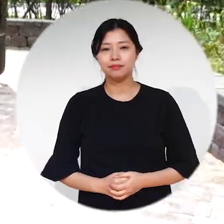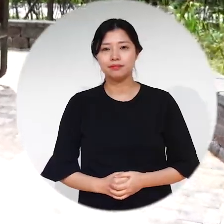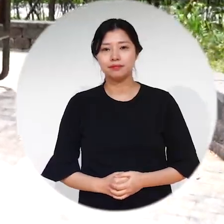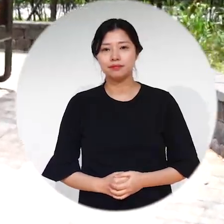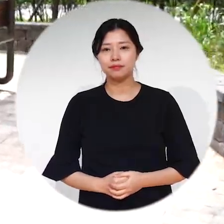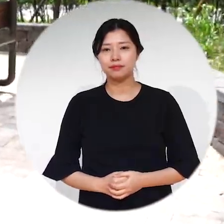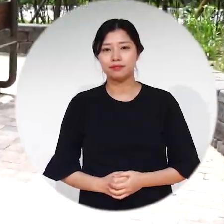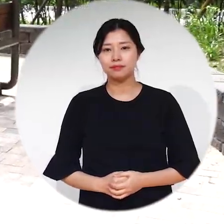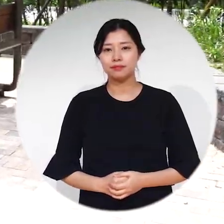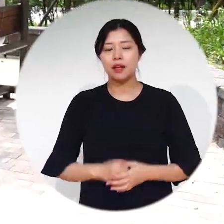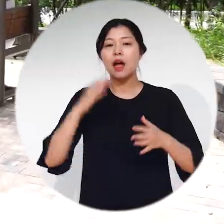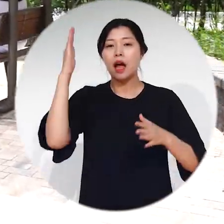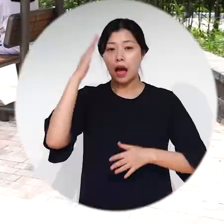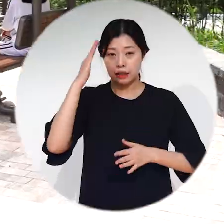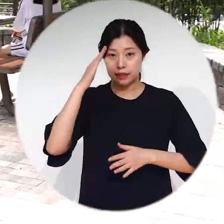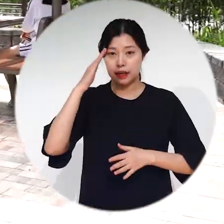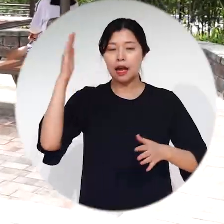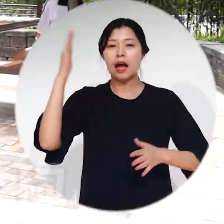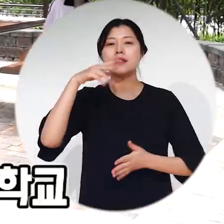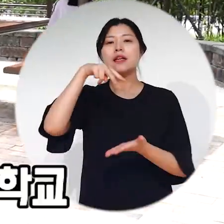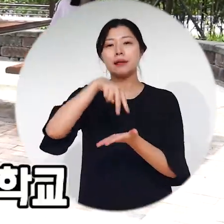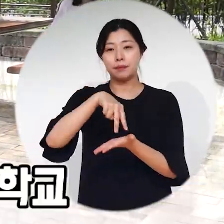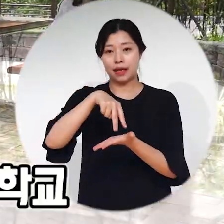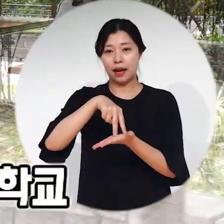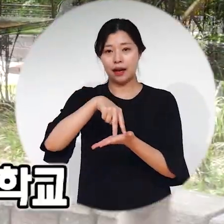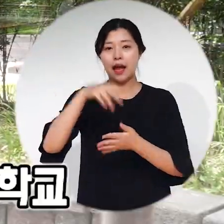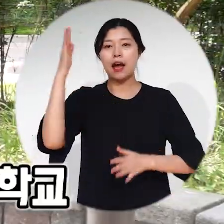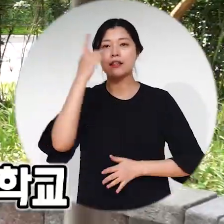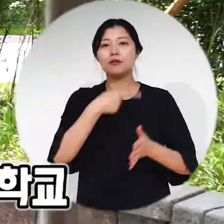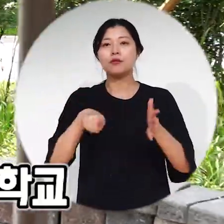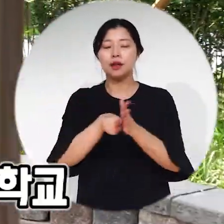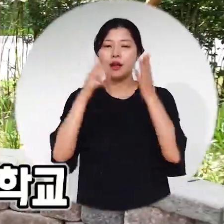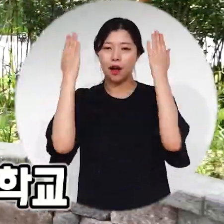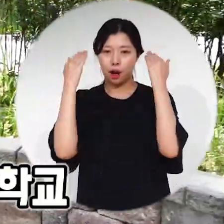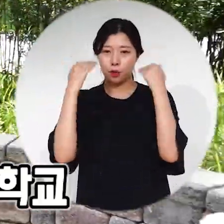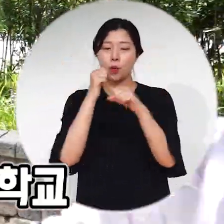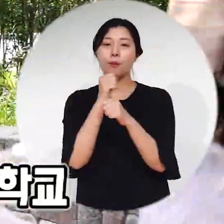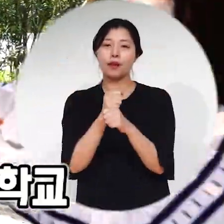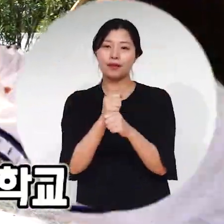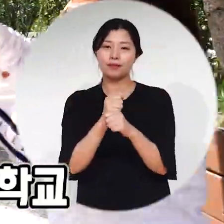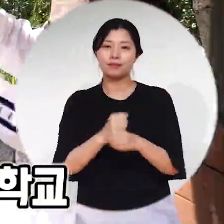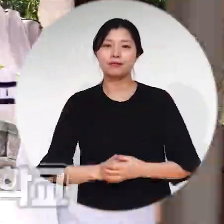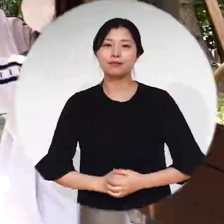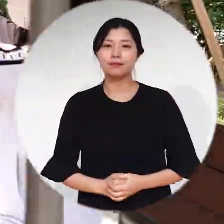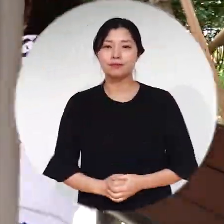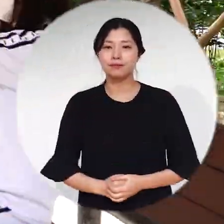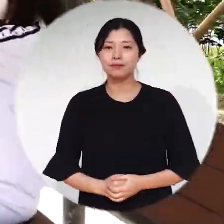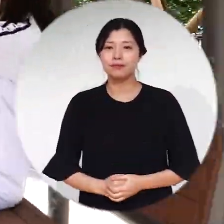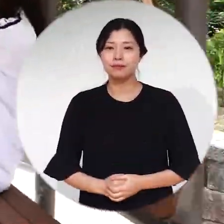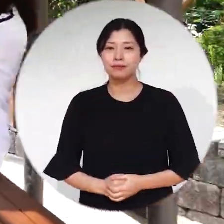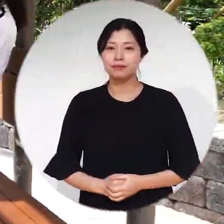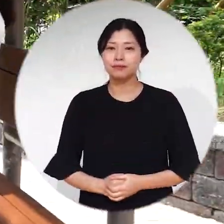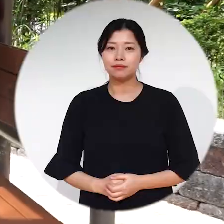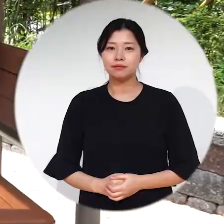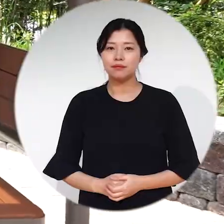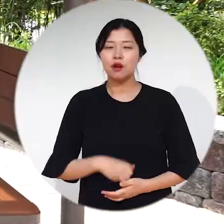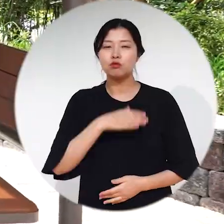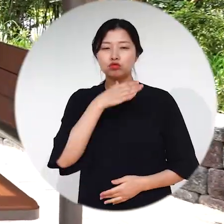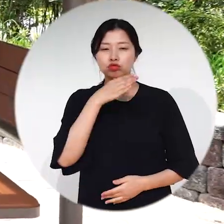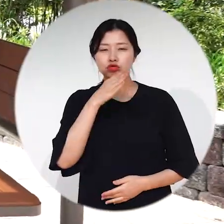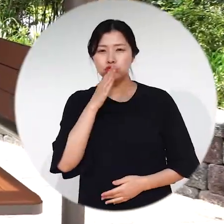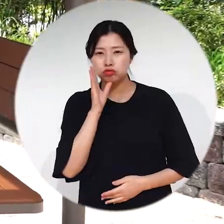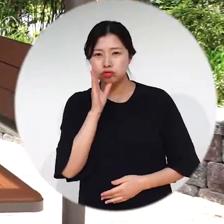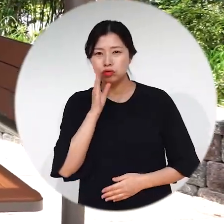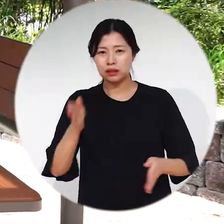이렇듯 학생이 학생에 의한 학생을 위한 더 나은 학교를 만들어가는 것 단순히 노후 시설을